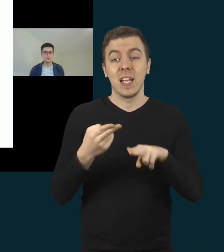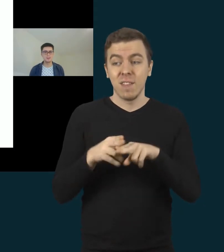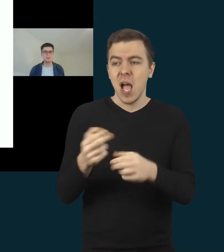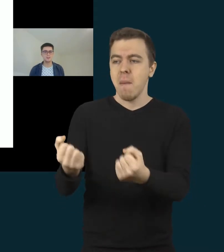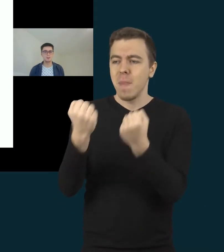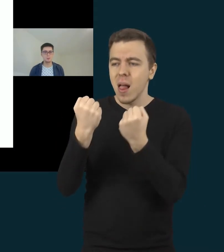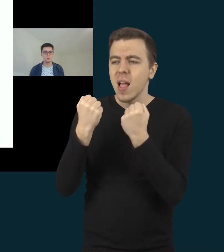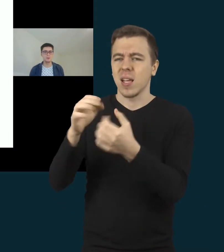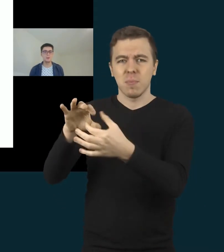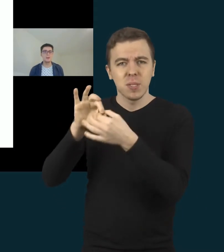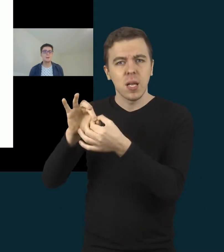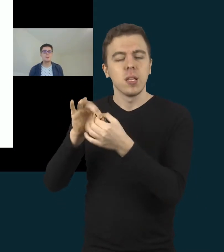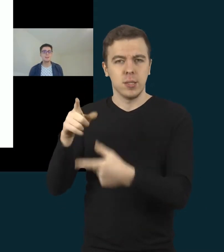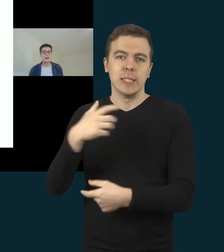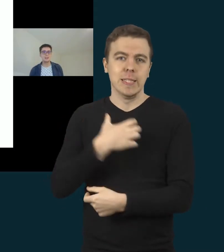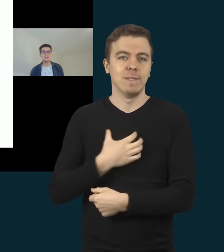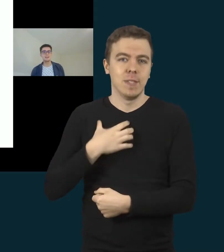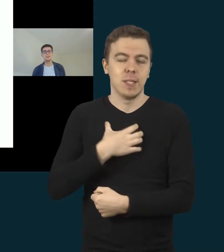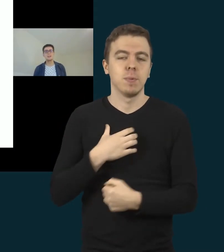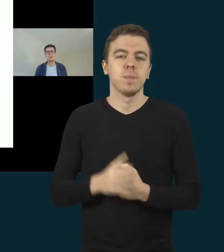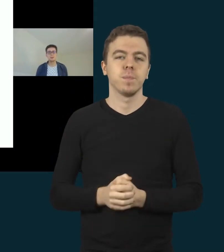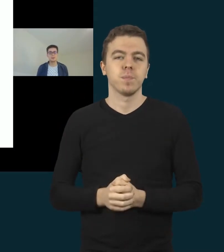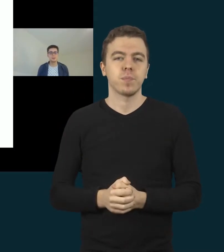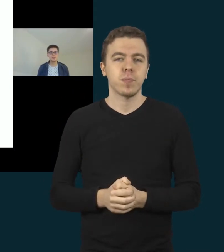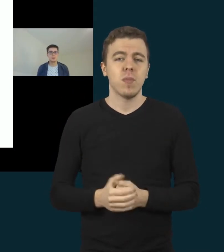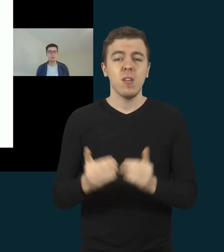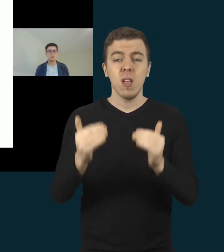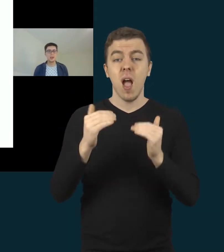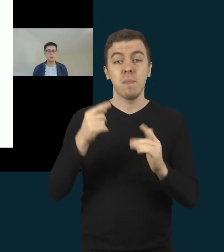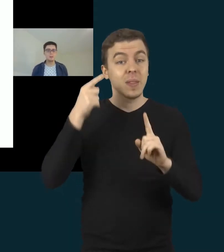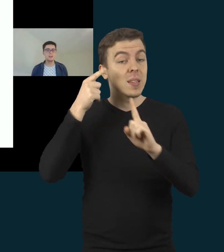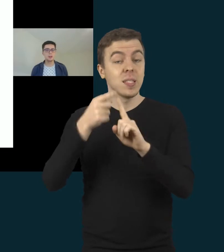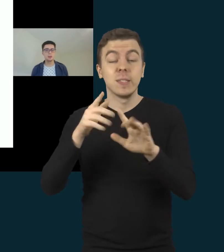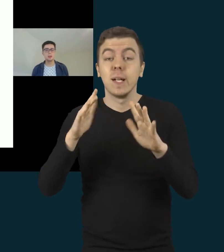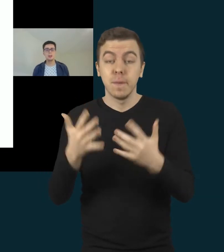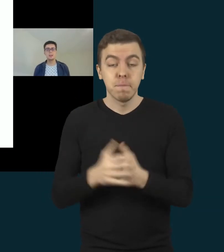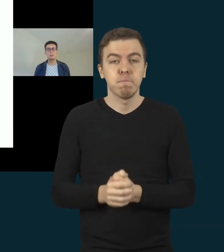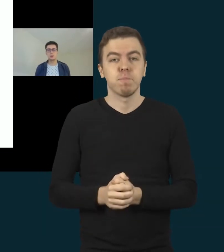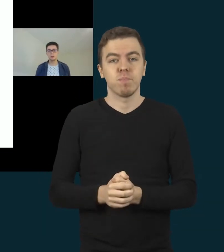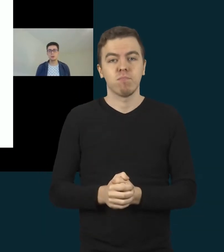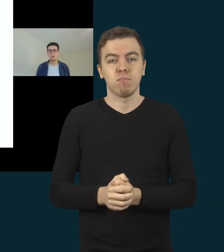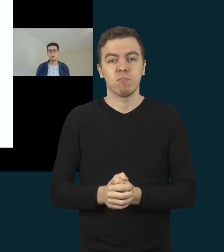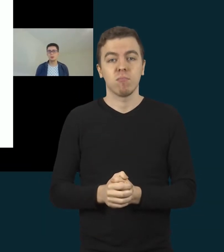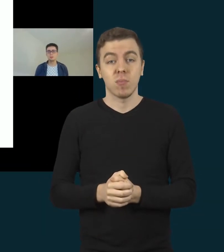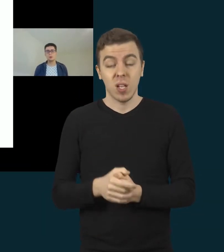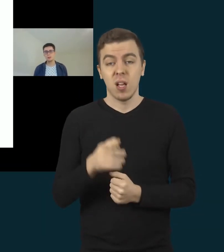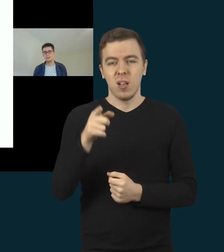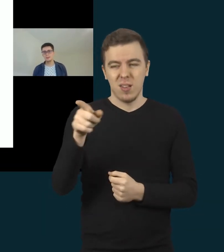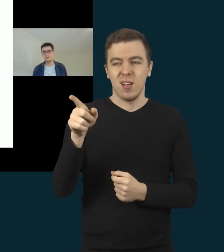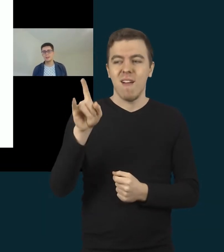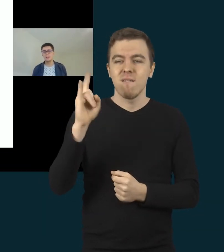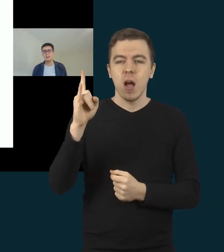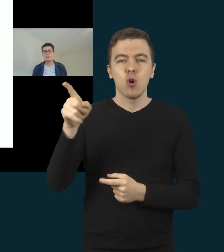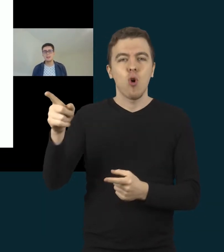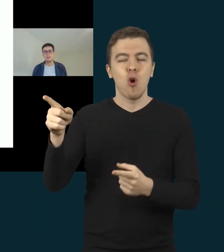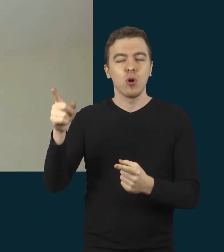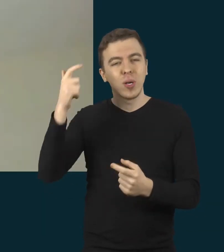ypatingai svarbas. Sekantis tikslas, kurį mes savo iškėliame, tai yra išlaikyti mokyno įgūdį mokytis.